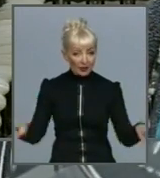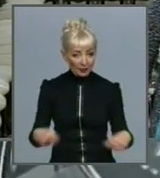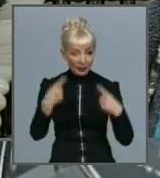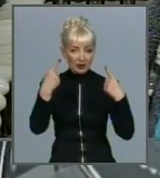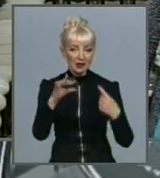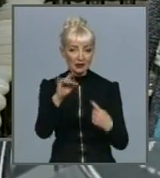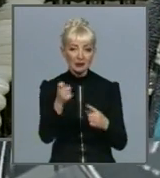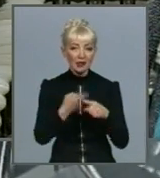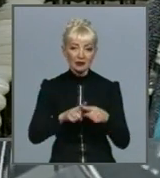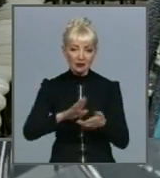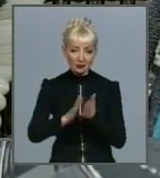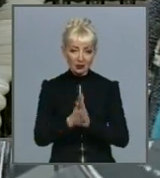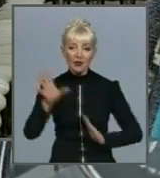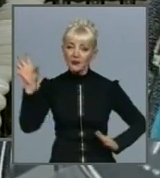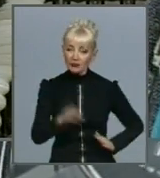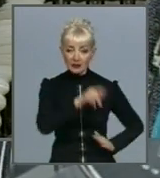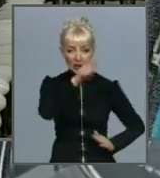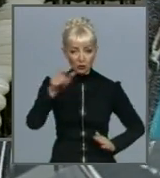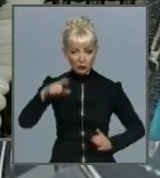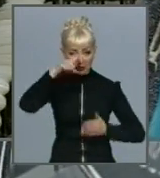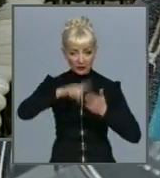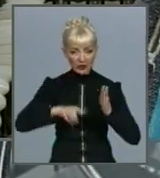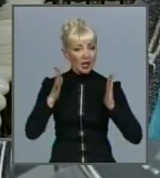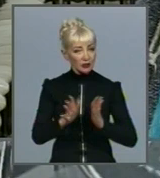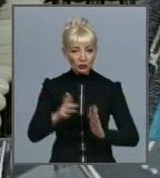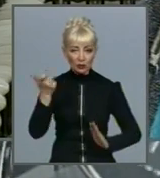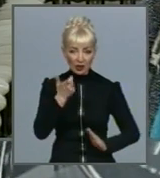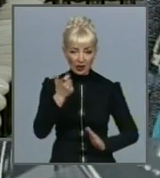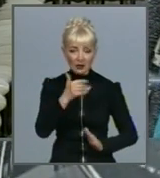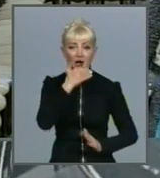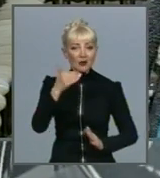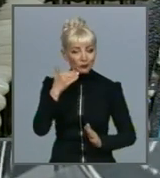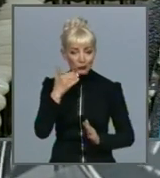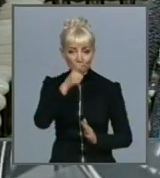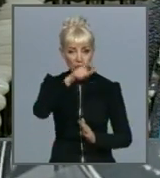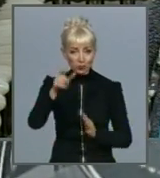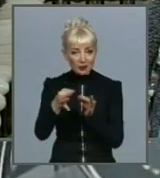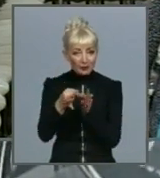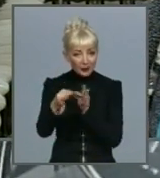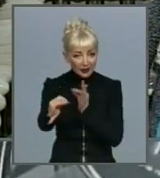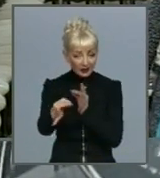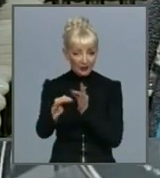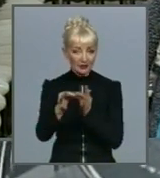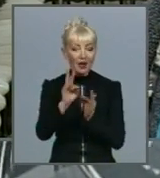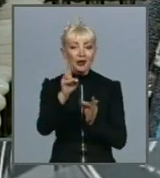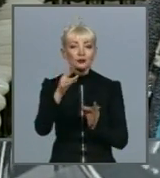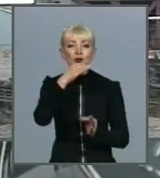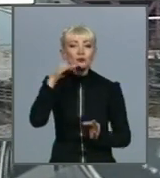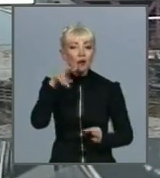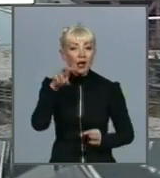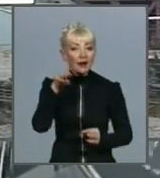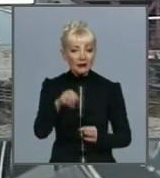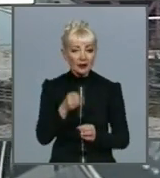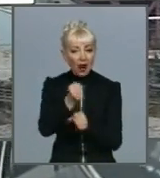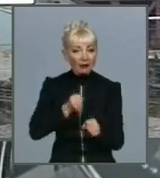не тільки Харківські, а дуже багато пригородів. Це люди, які працювали дуже багато років на заводі. І вони вірять саме йому.